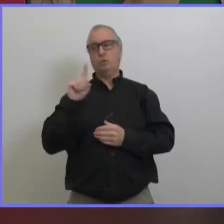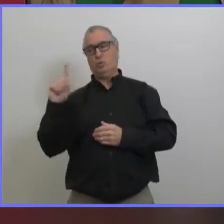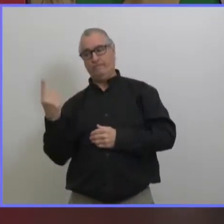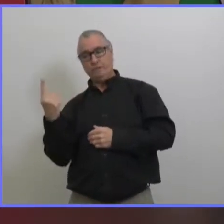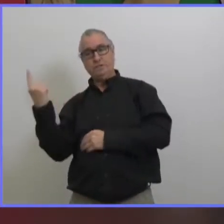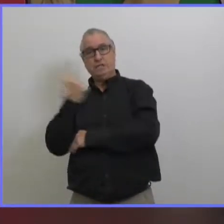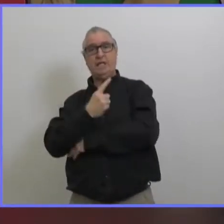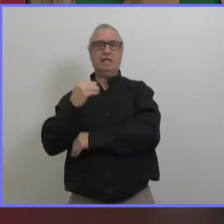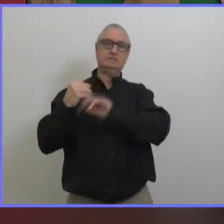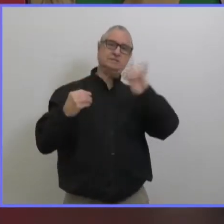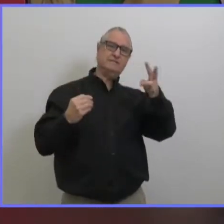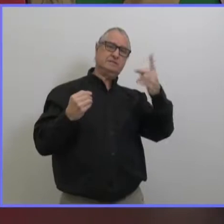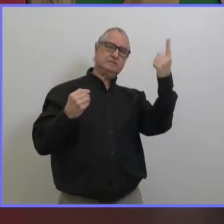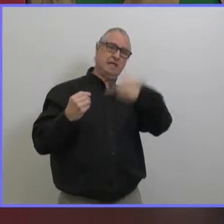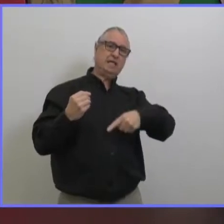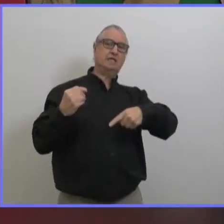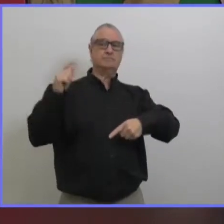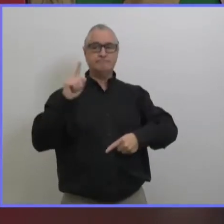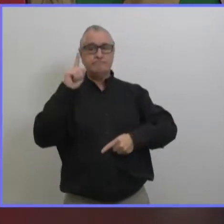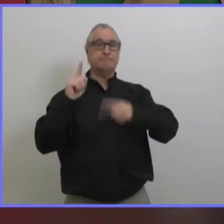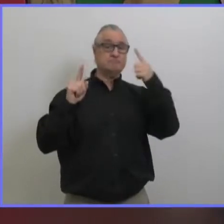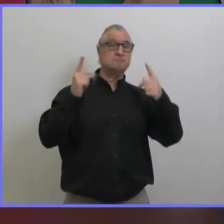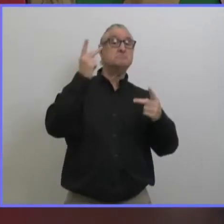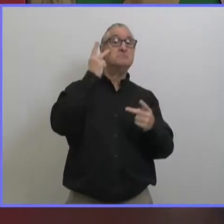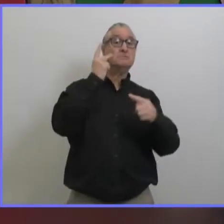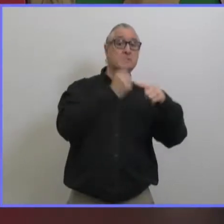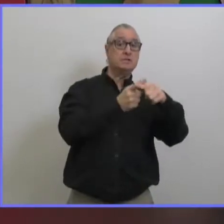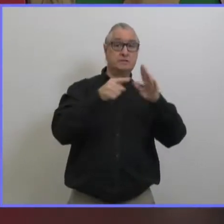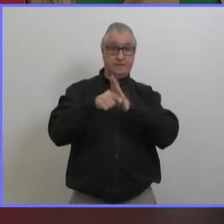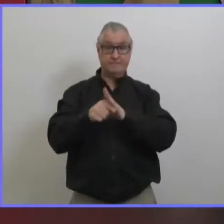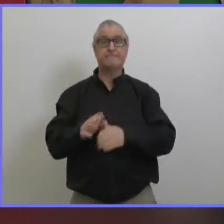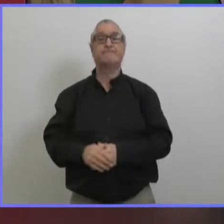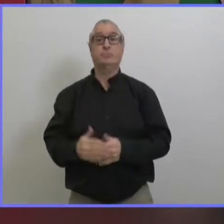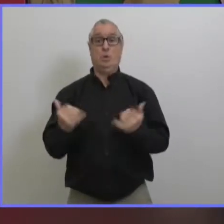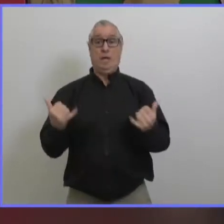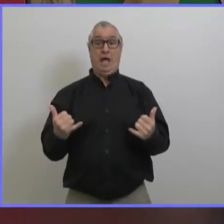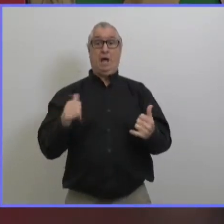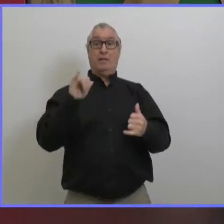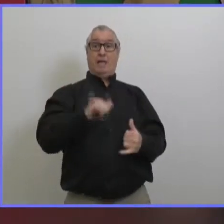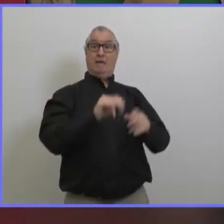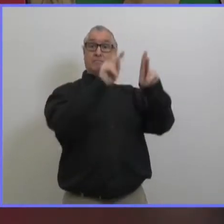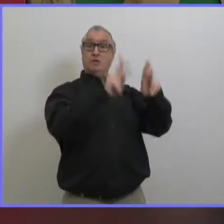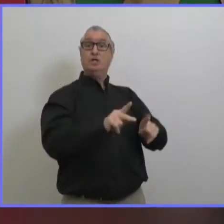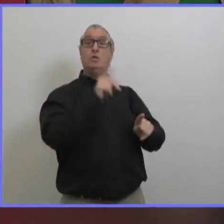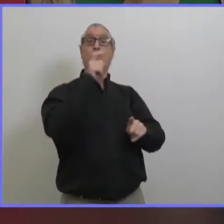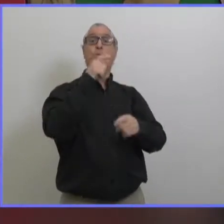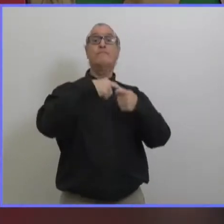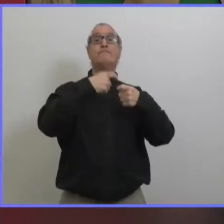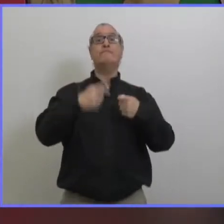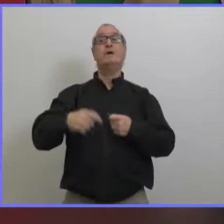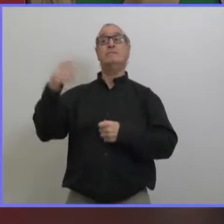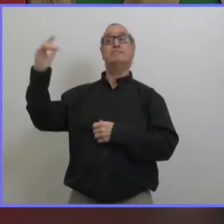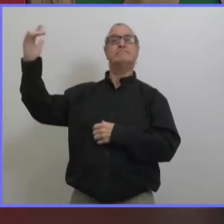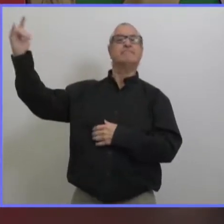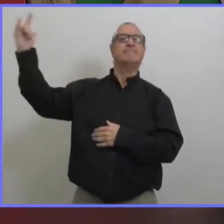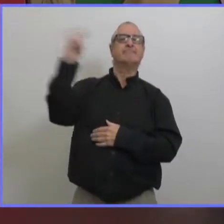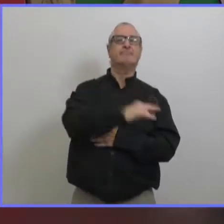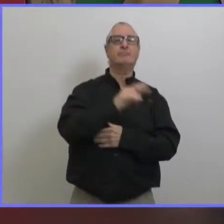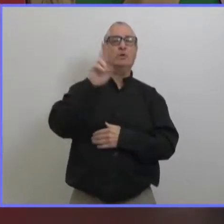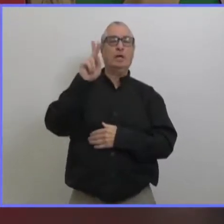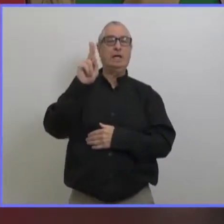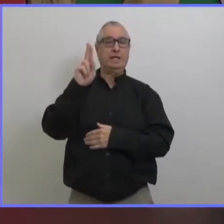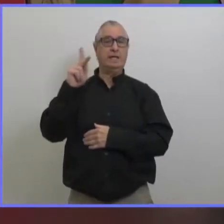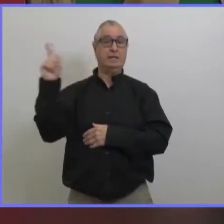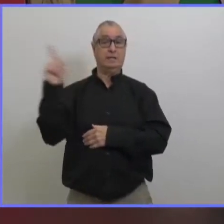même si on n'avait pas détecté le variant préoccupant au départ cette personne avait dû s'isoler parce qu'elle revenait de